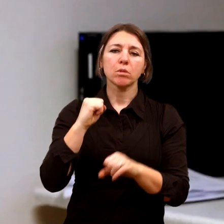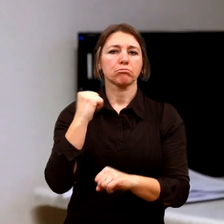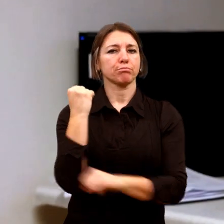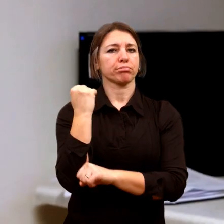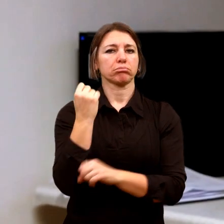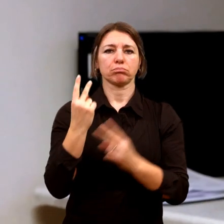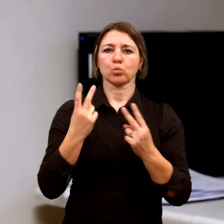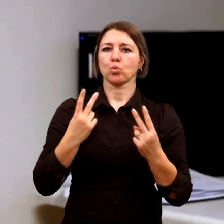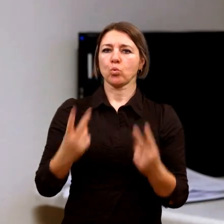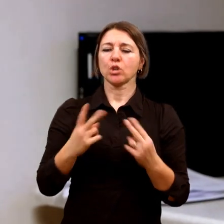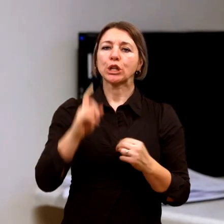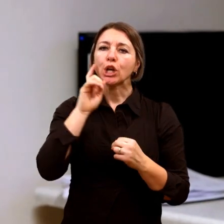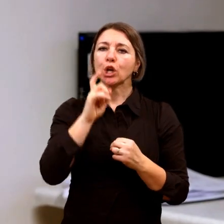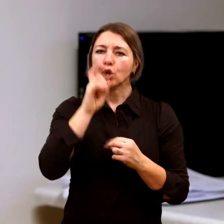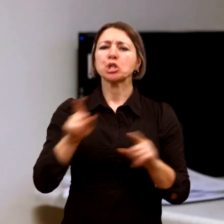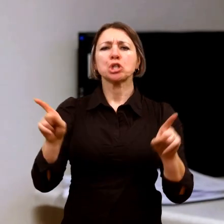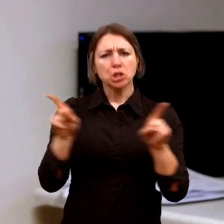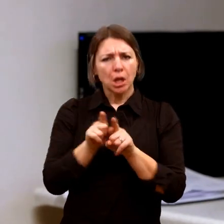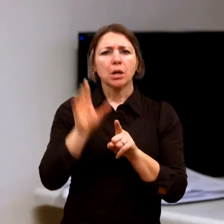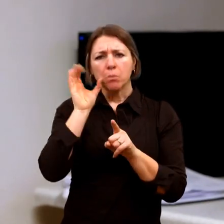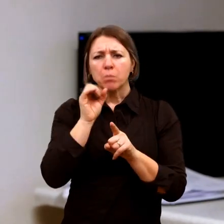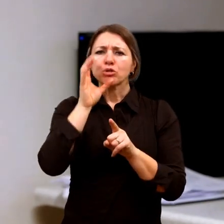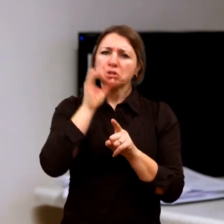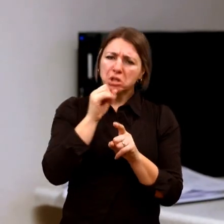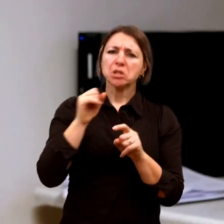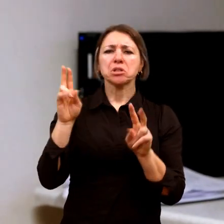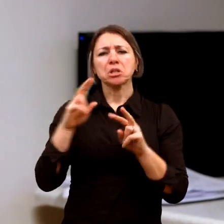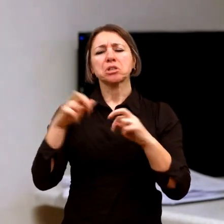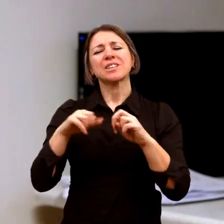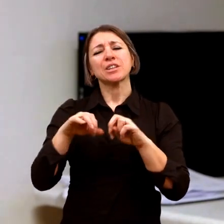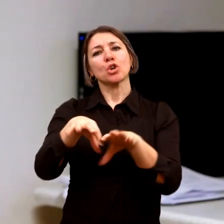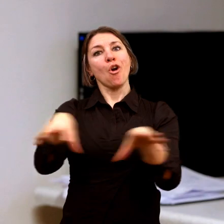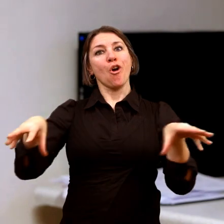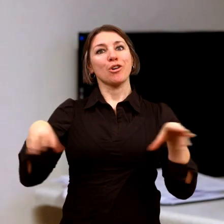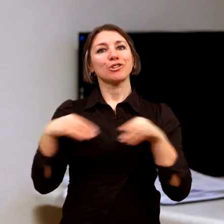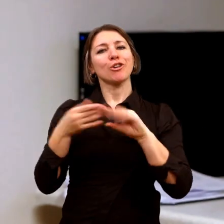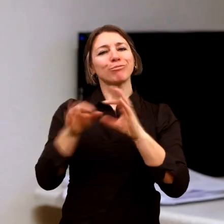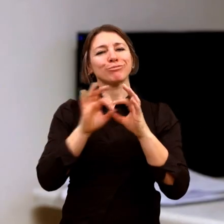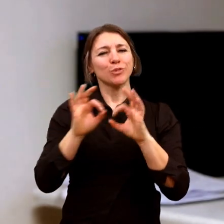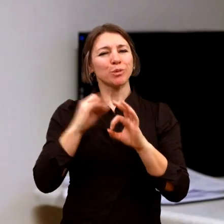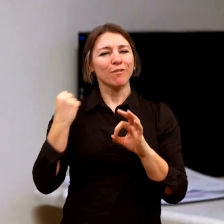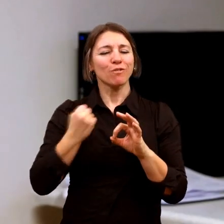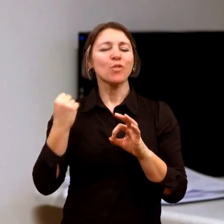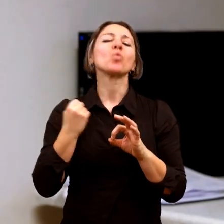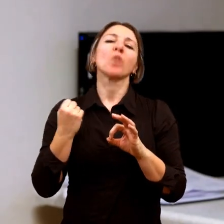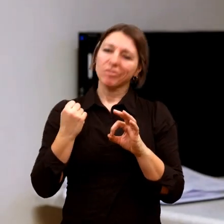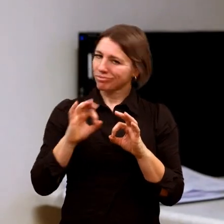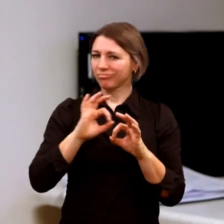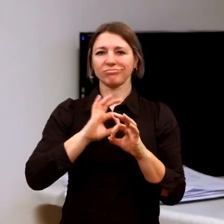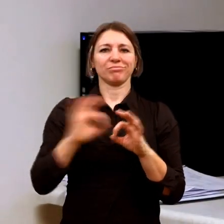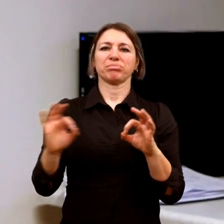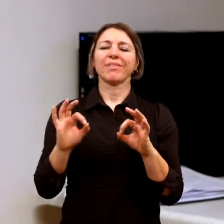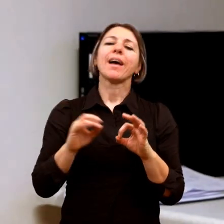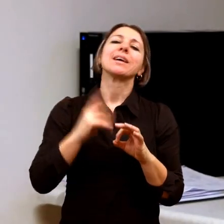fungují rodiče, ale i to širší okolí. Ten život není úplně jednoduchý a máte-li mít byt a máte-li trochu žít na